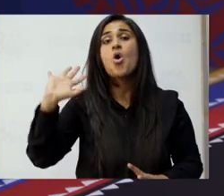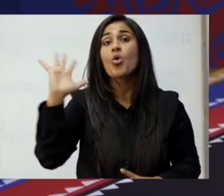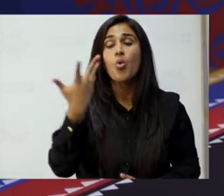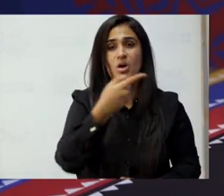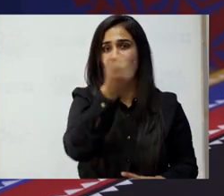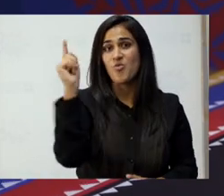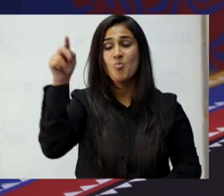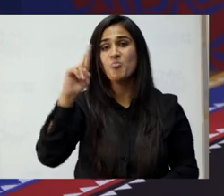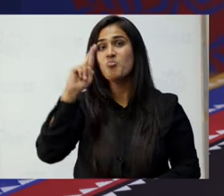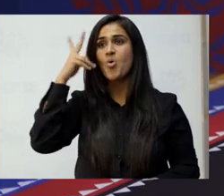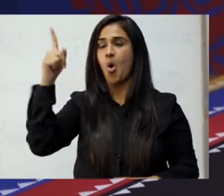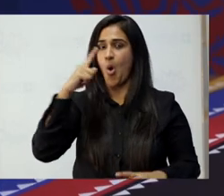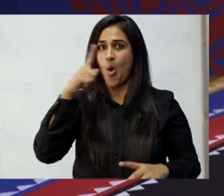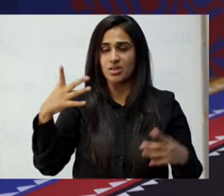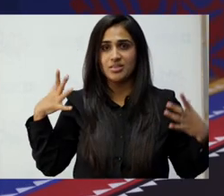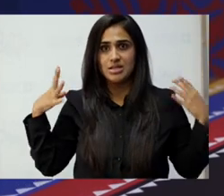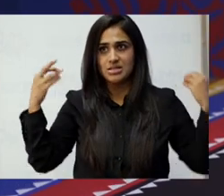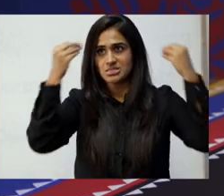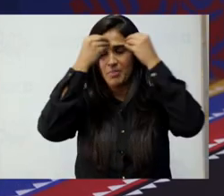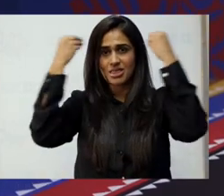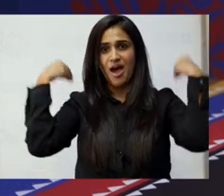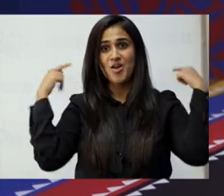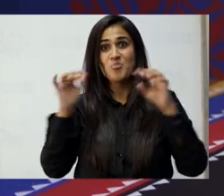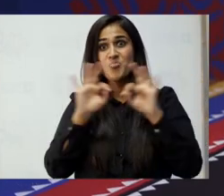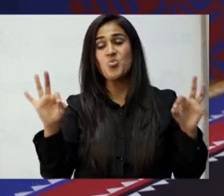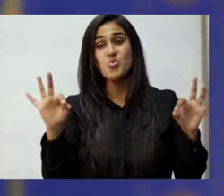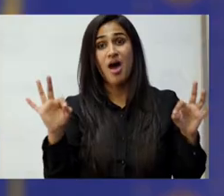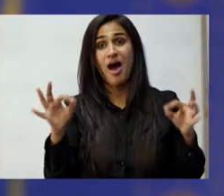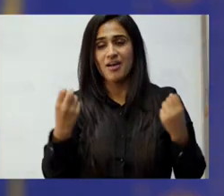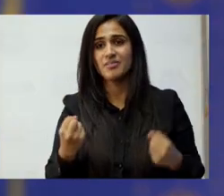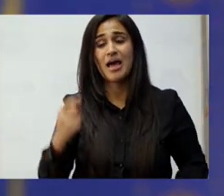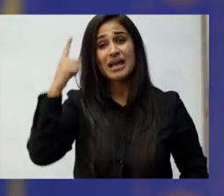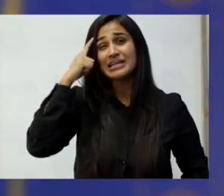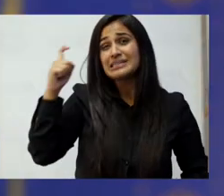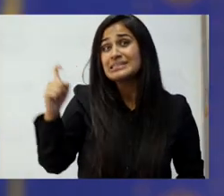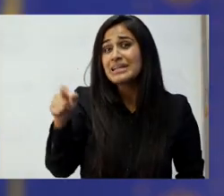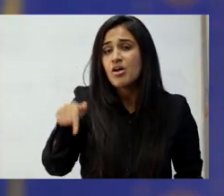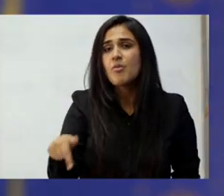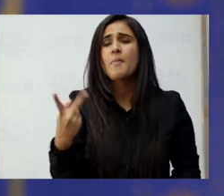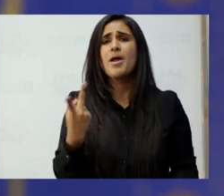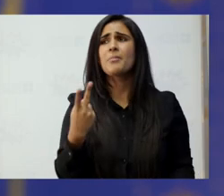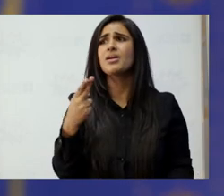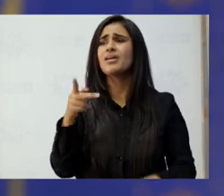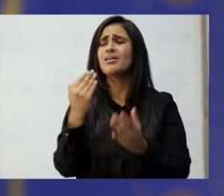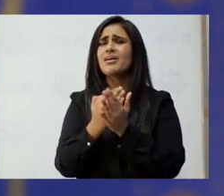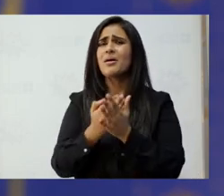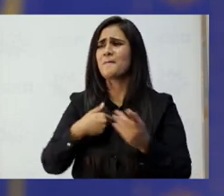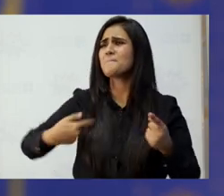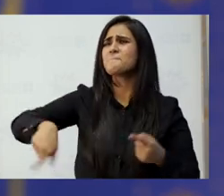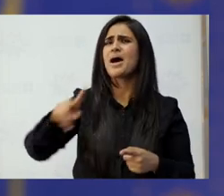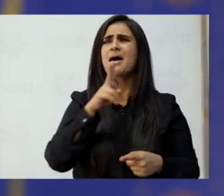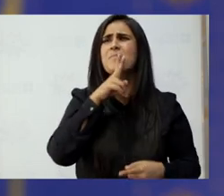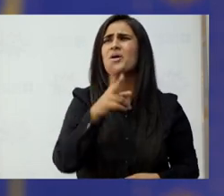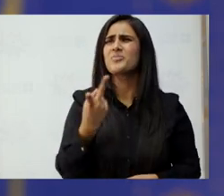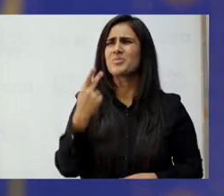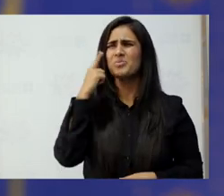کوئی نہ بھولے وہ سب جو انہوں نے اپنے کاندھوں پہ اٹھایا ہوا ہے منٹل ہیلتھ ایک ایسا سبجکٹ ہے جس کے بارے میں ہمارے